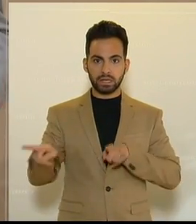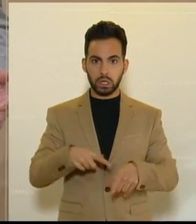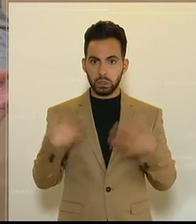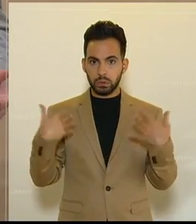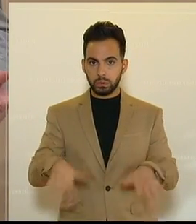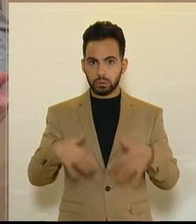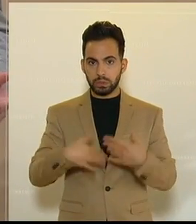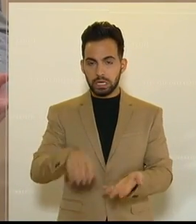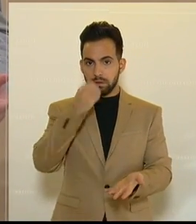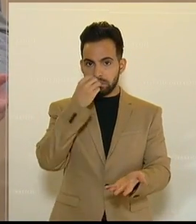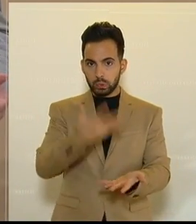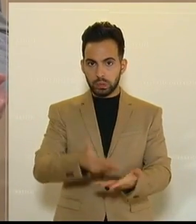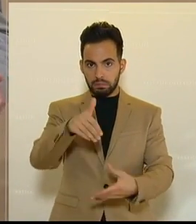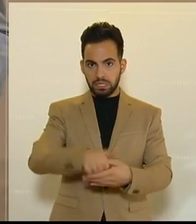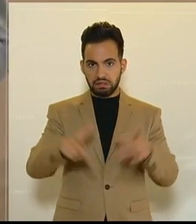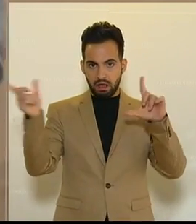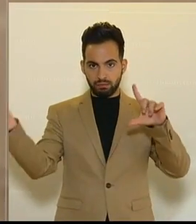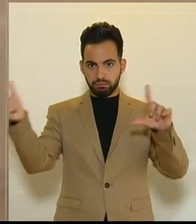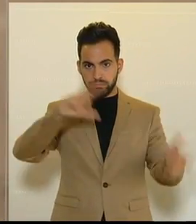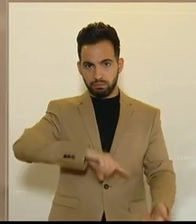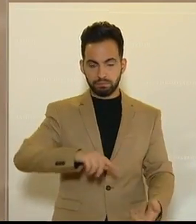Mehr Geständnis kann man gar nicht erwarten.